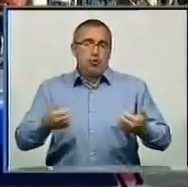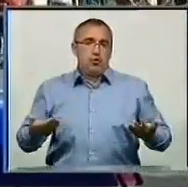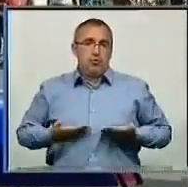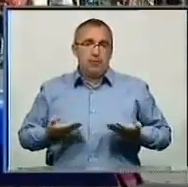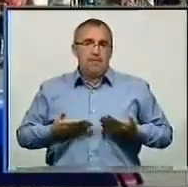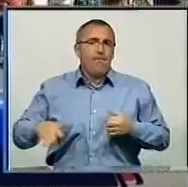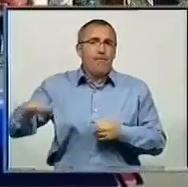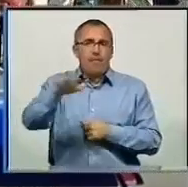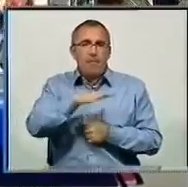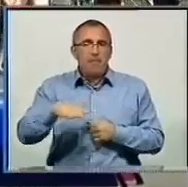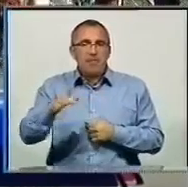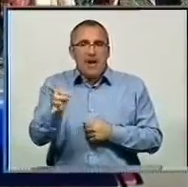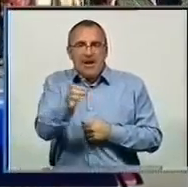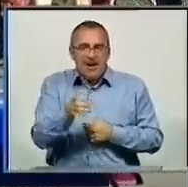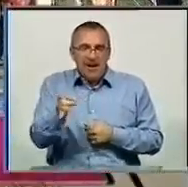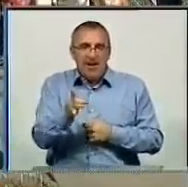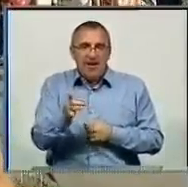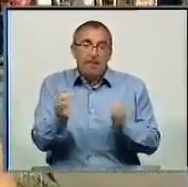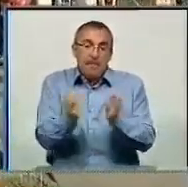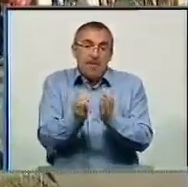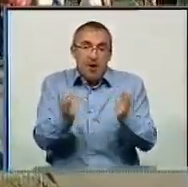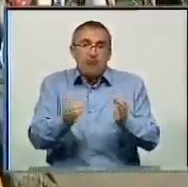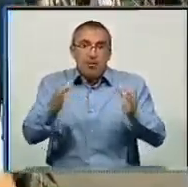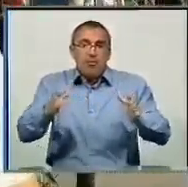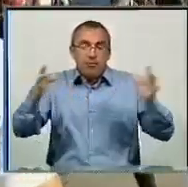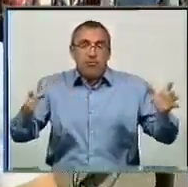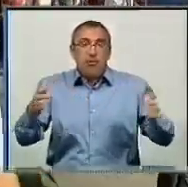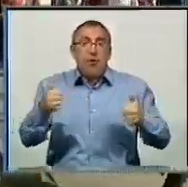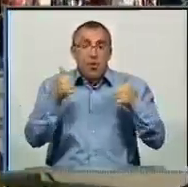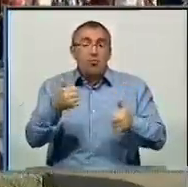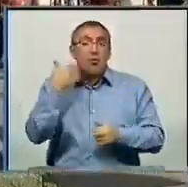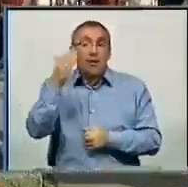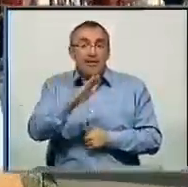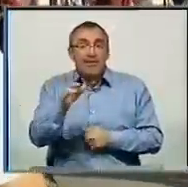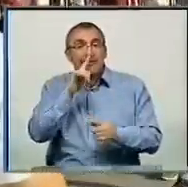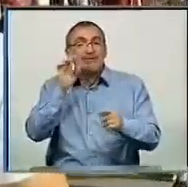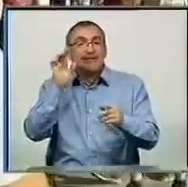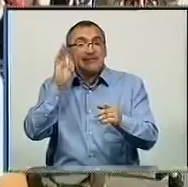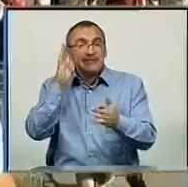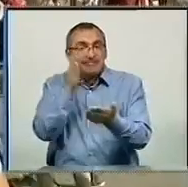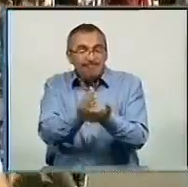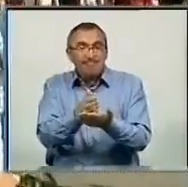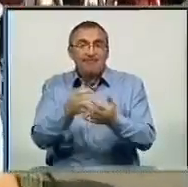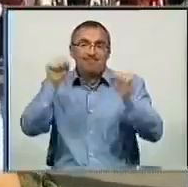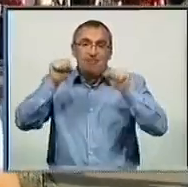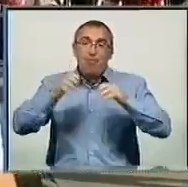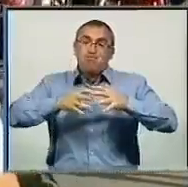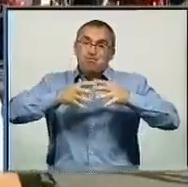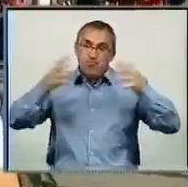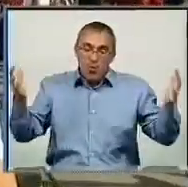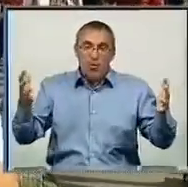масштабах мікрорайону, початку маленького, потім більше, більше, більше. Від добре, коли діти стремляться, стремляться підтягуватися більше, щоб